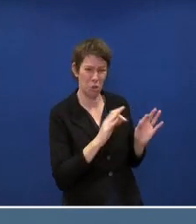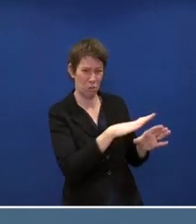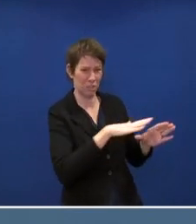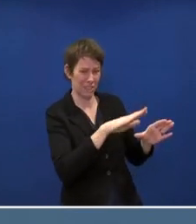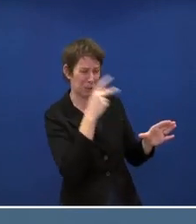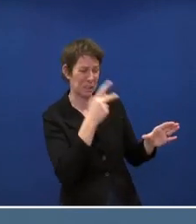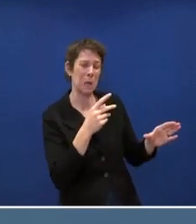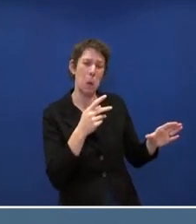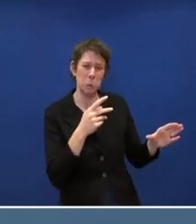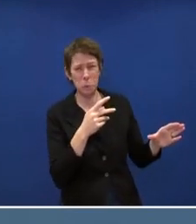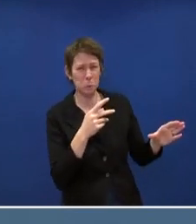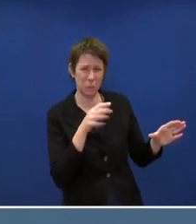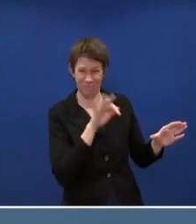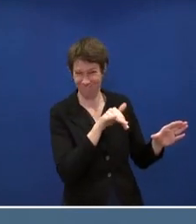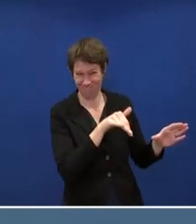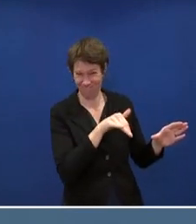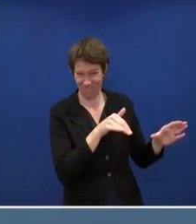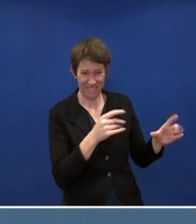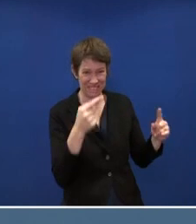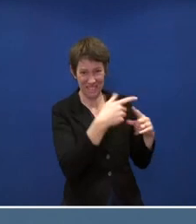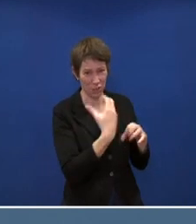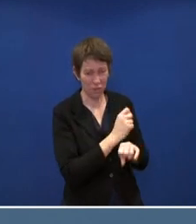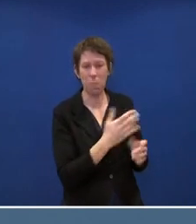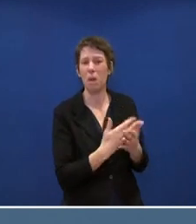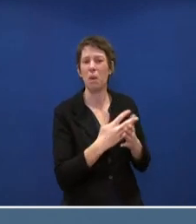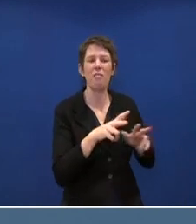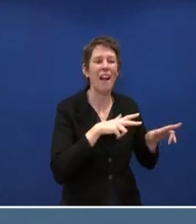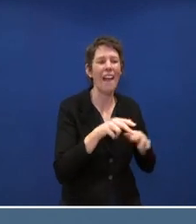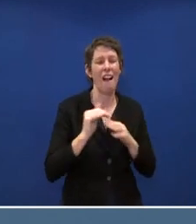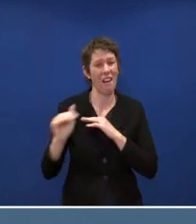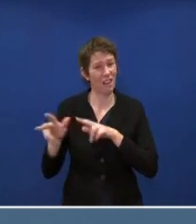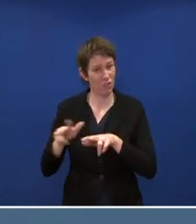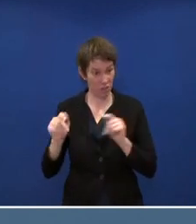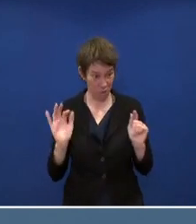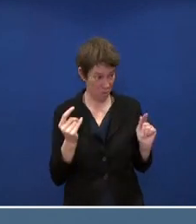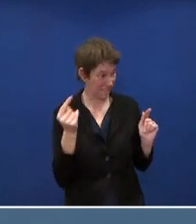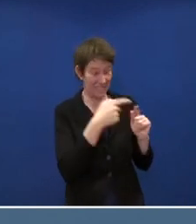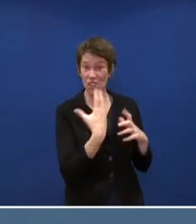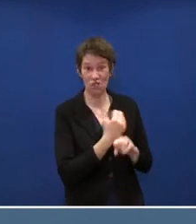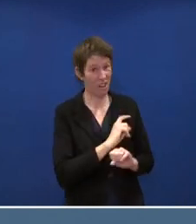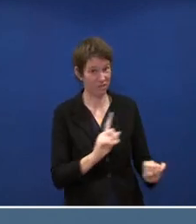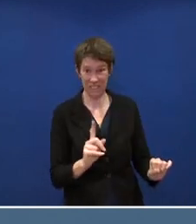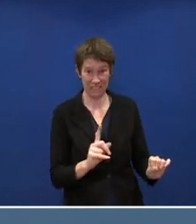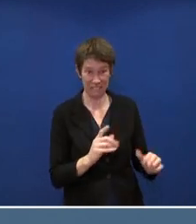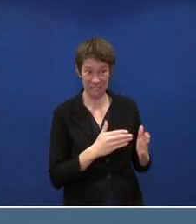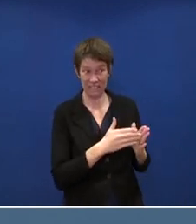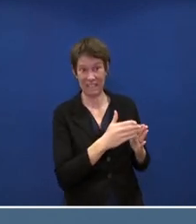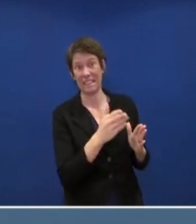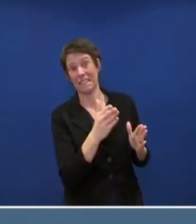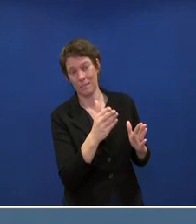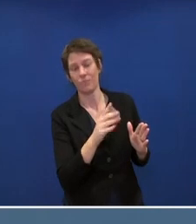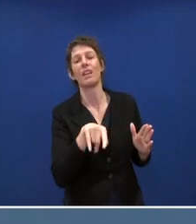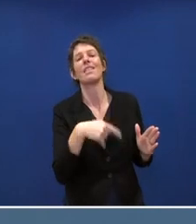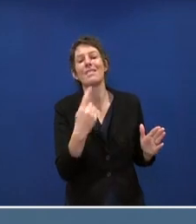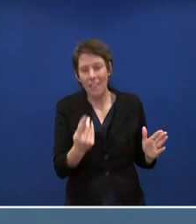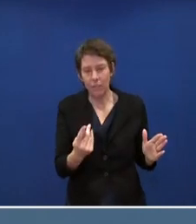für einen Bereich, zum Beispiel eben jetzt Verkehr und Landwirtschaft, dann das Ziel nicht eingehalten wird. Dann wird